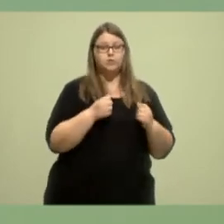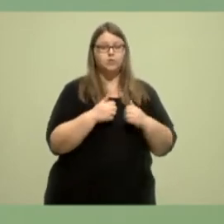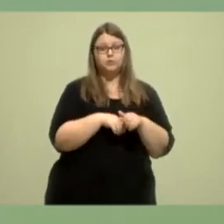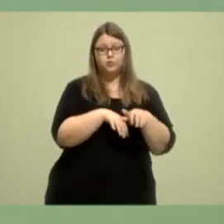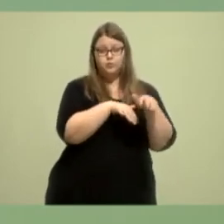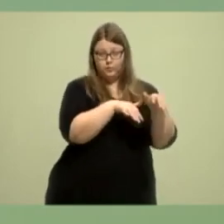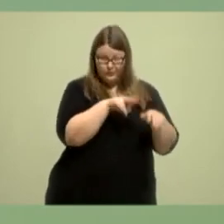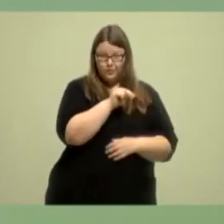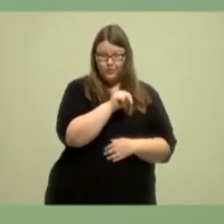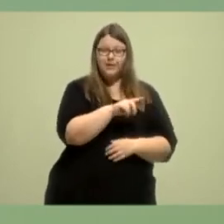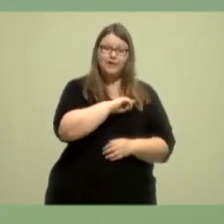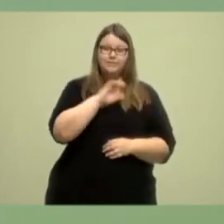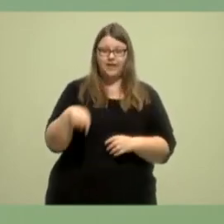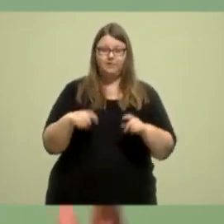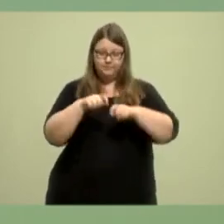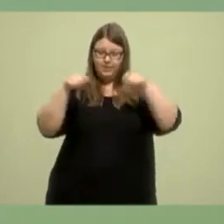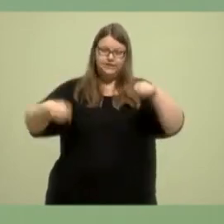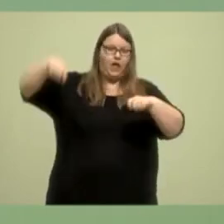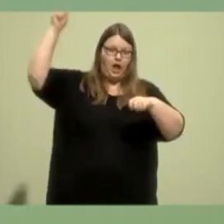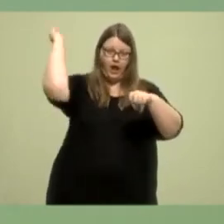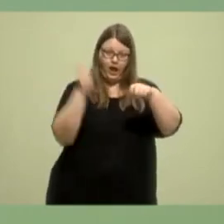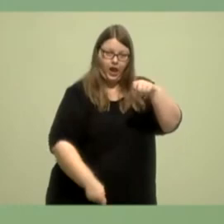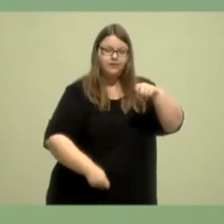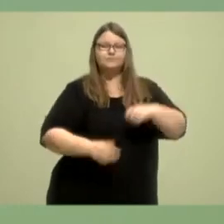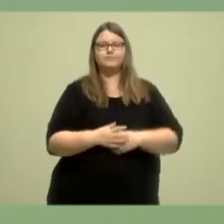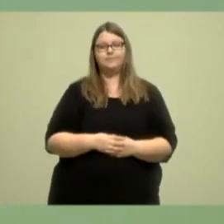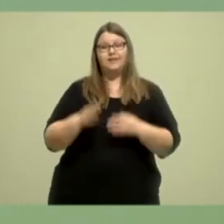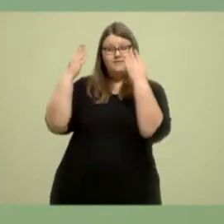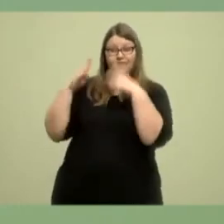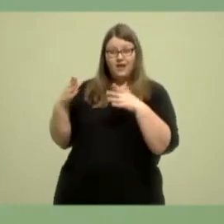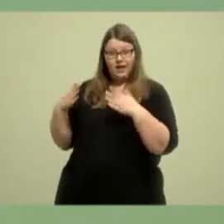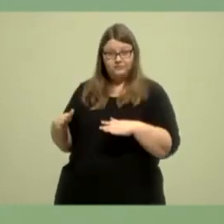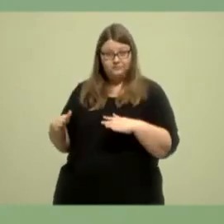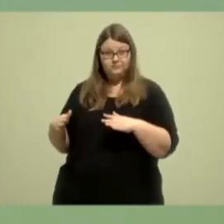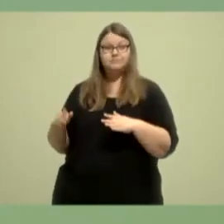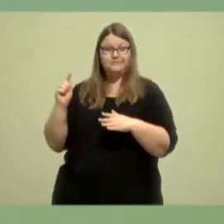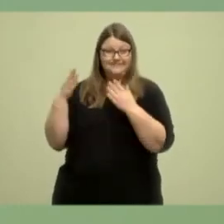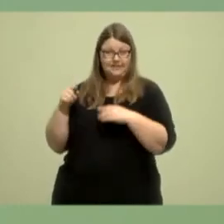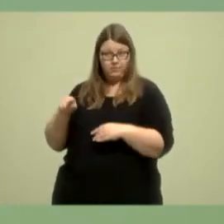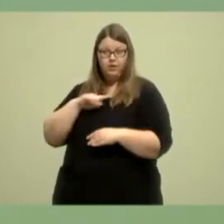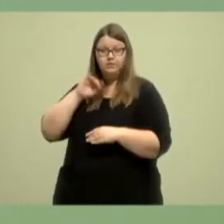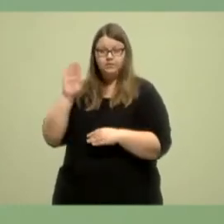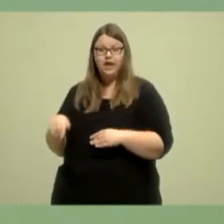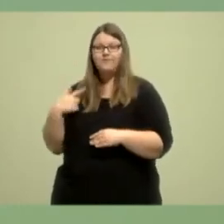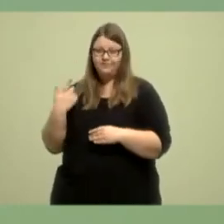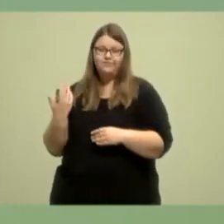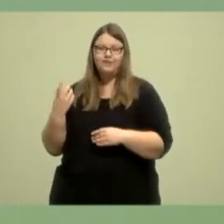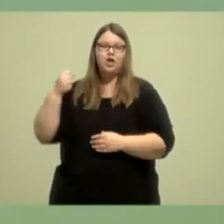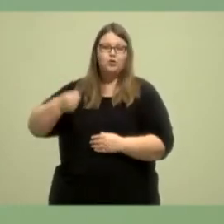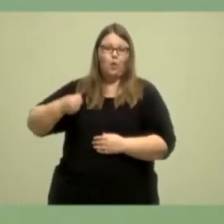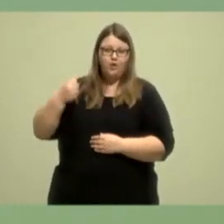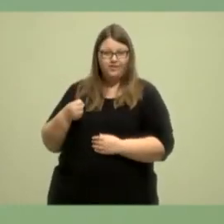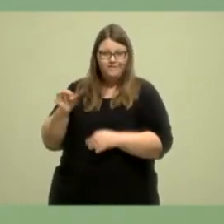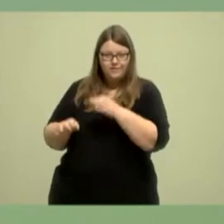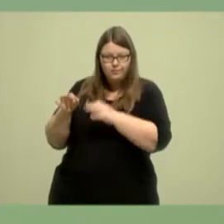den Mantel teilen. An Weihnachten im Dezember durfte ich immer Josef spielen. Und ich